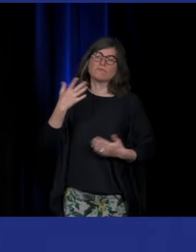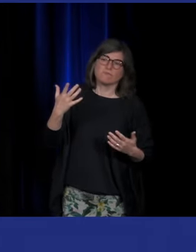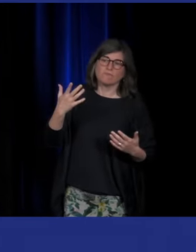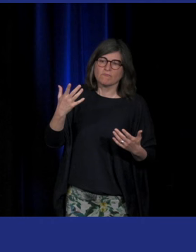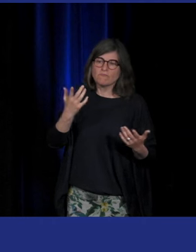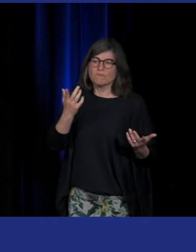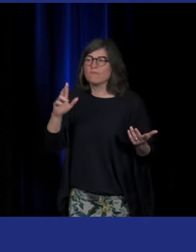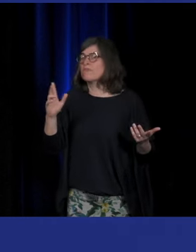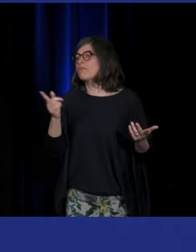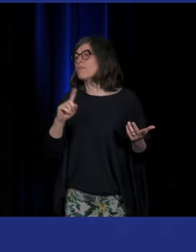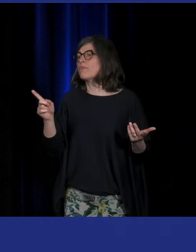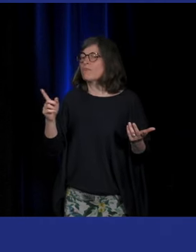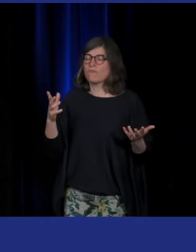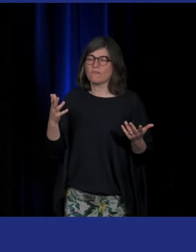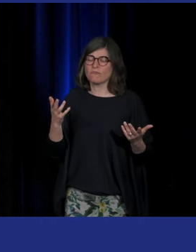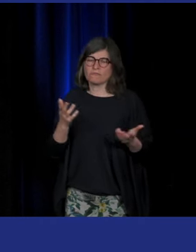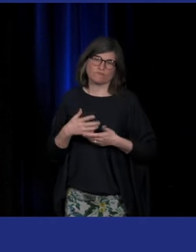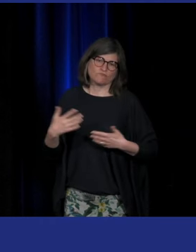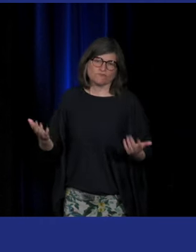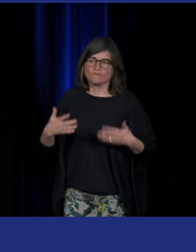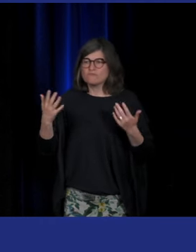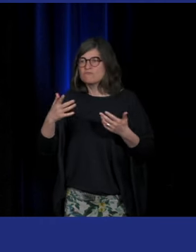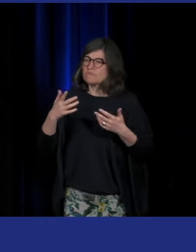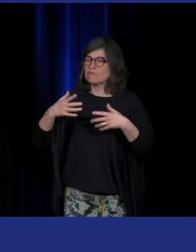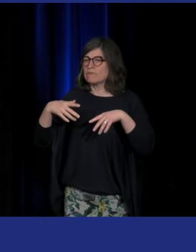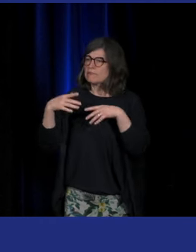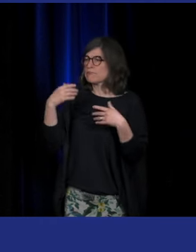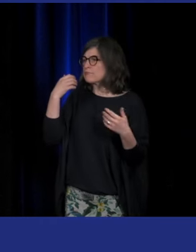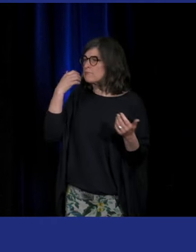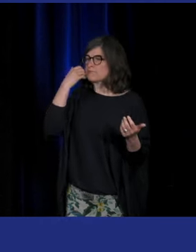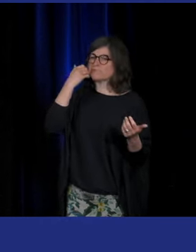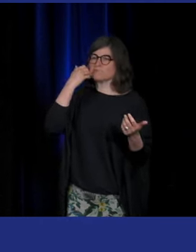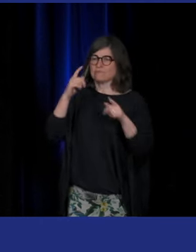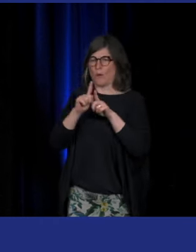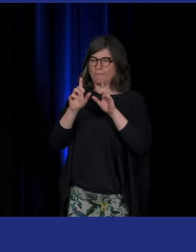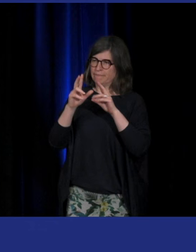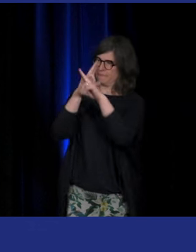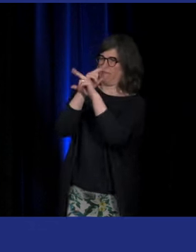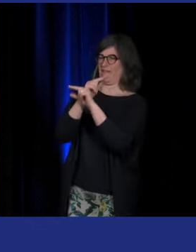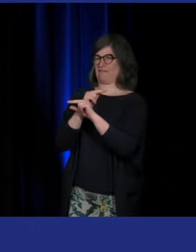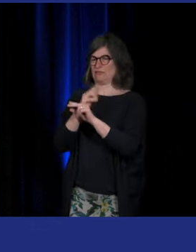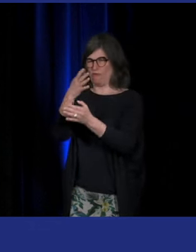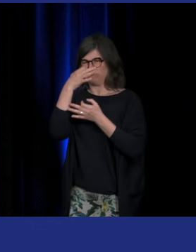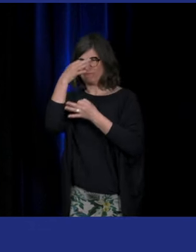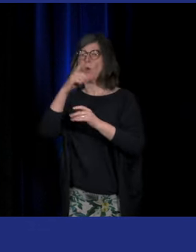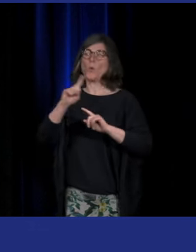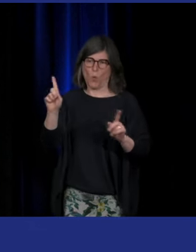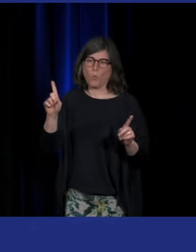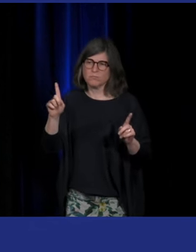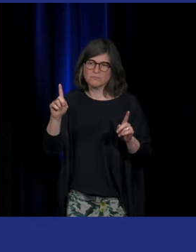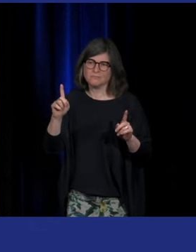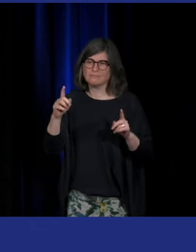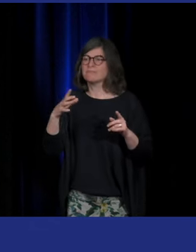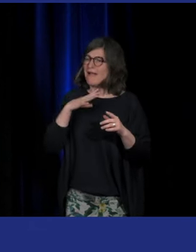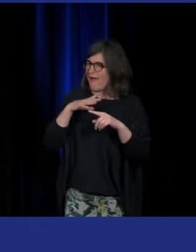jouer le jeu un peu difficile et périlleux de la définir, mais juste pour dire qu'il y a des